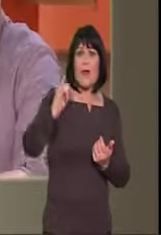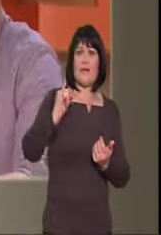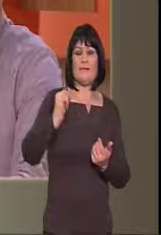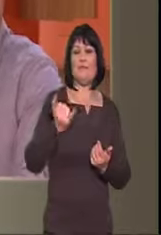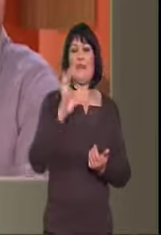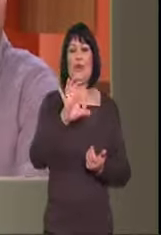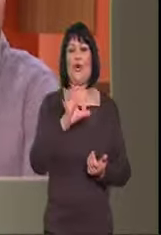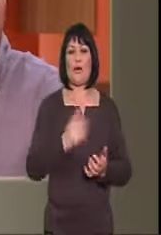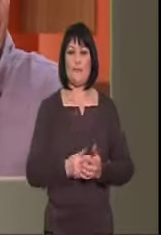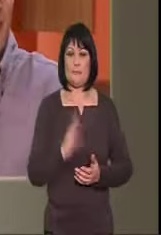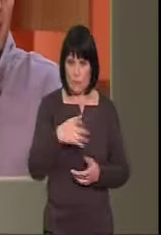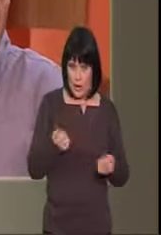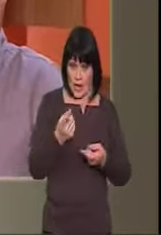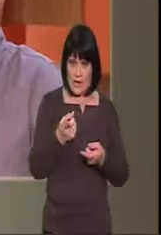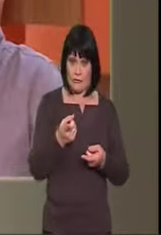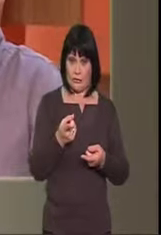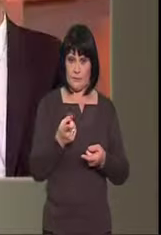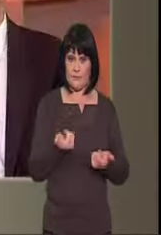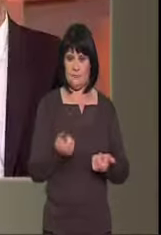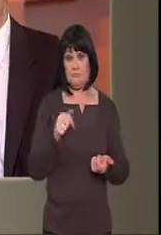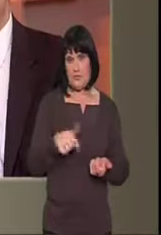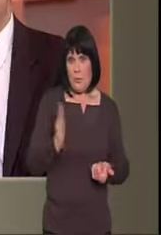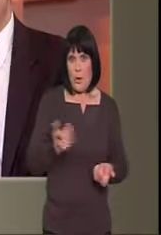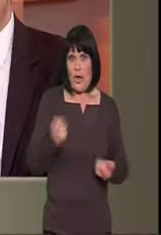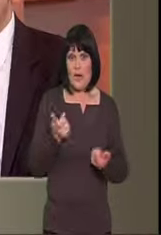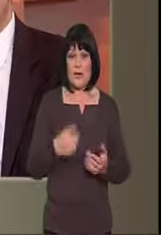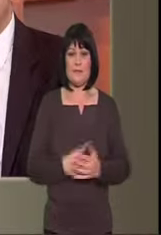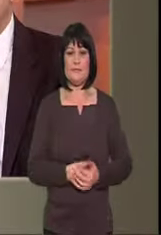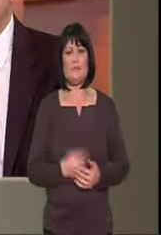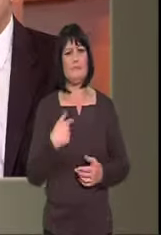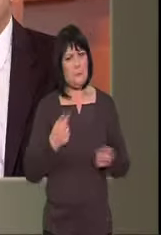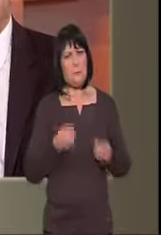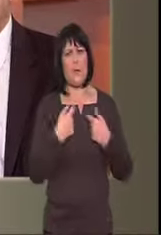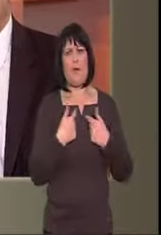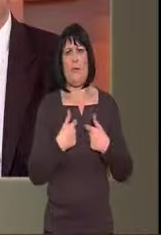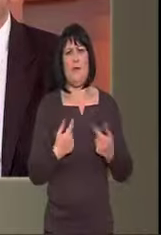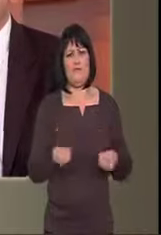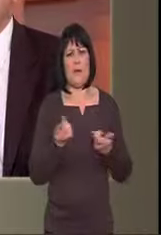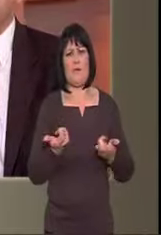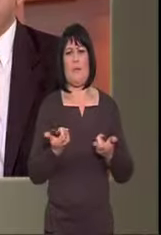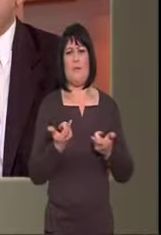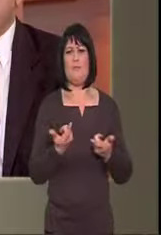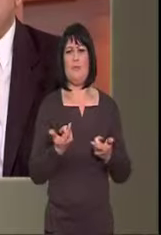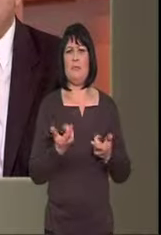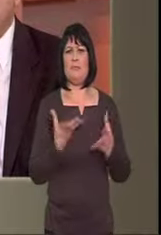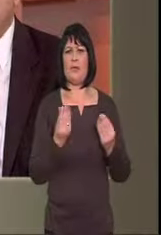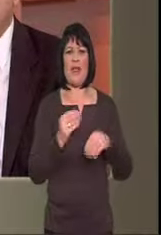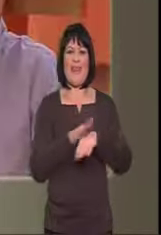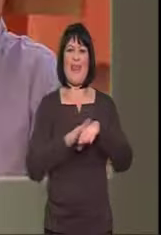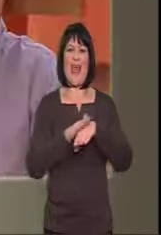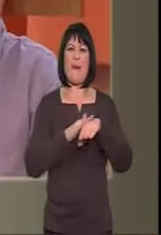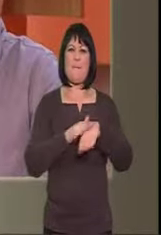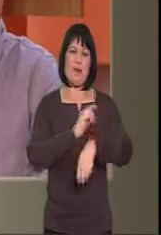Πόσο εφικτό είναι αυτό σήμερα? Κοιτάξτε, εμείς το εφαρμόζουμε κατά κόρον, παραδείγματος χάρη, για την δερματολογία.